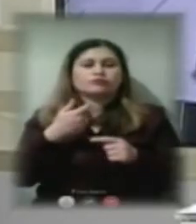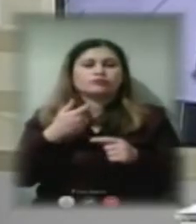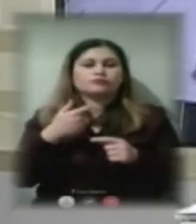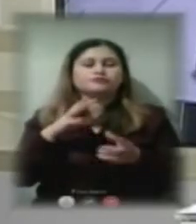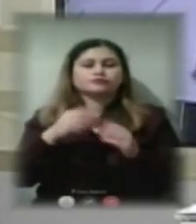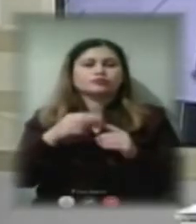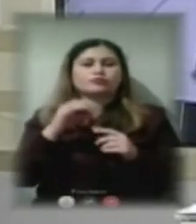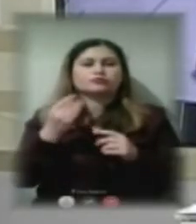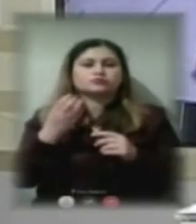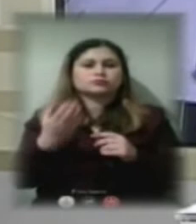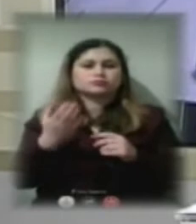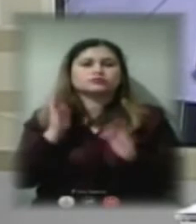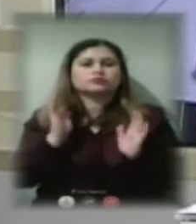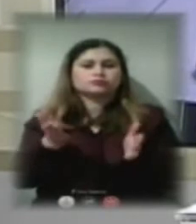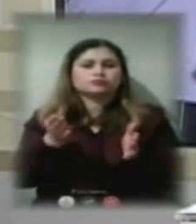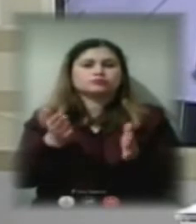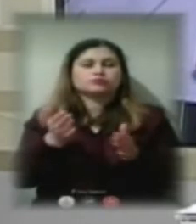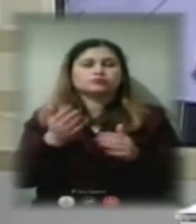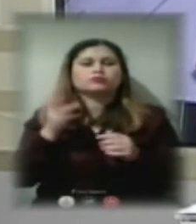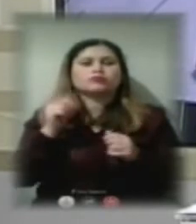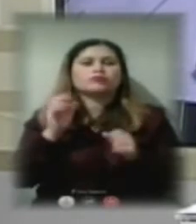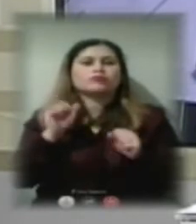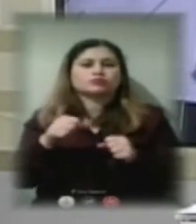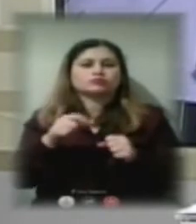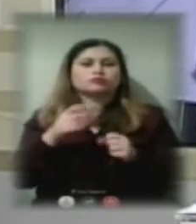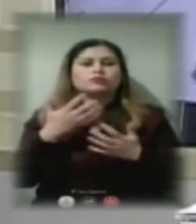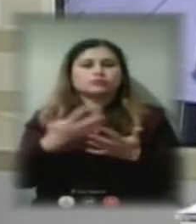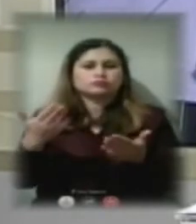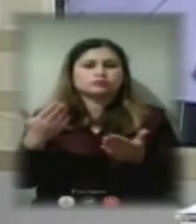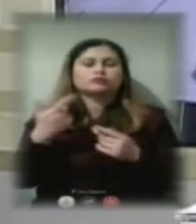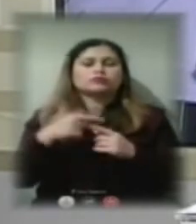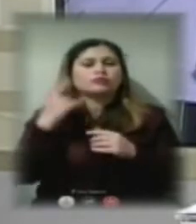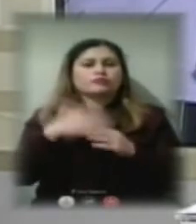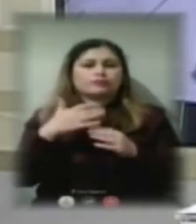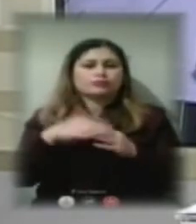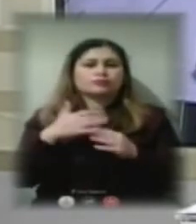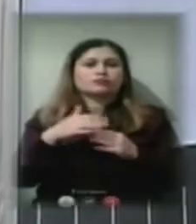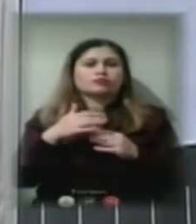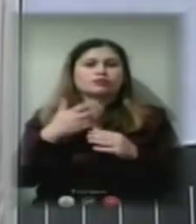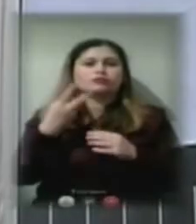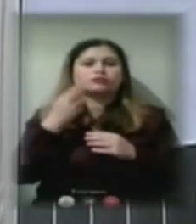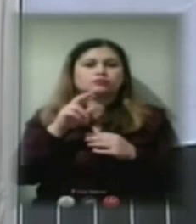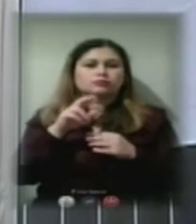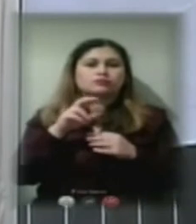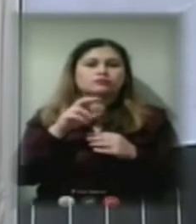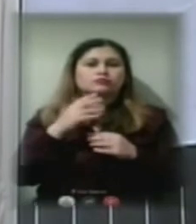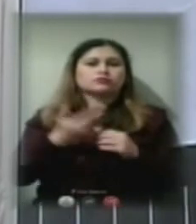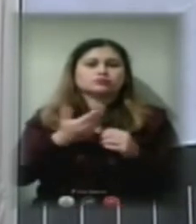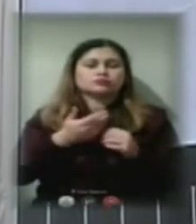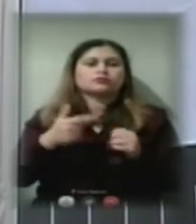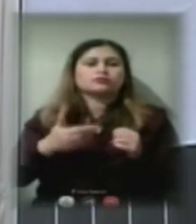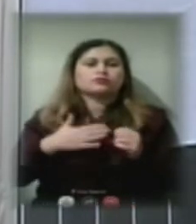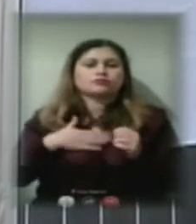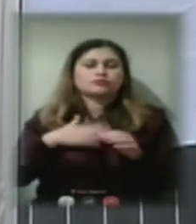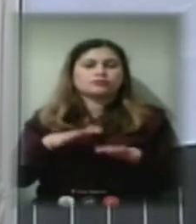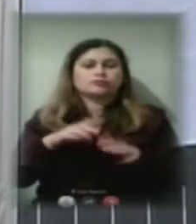буде якомога прозоріше і зрозуміліше для мешканців нашого міста. Ігоре